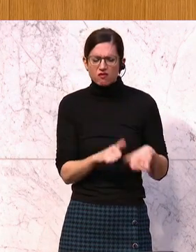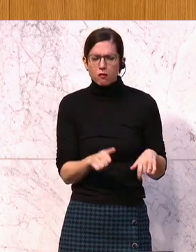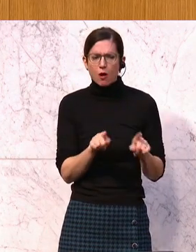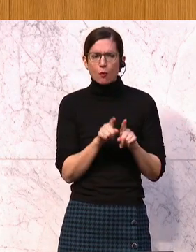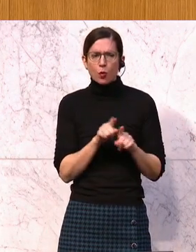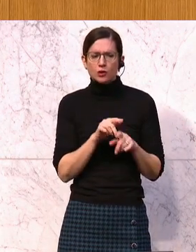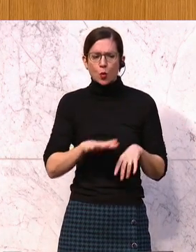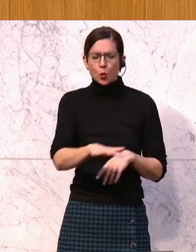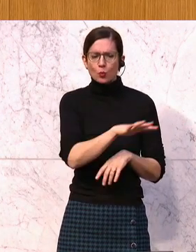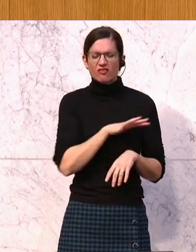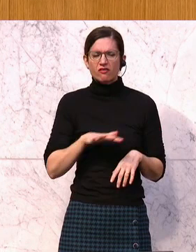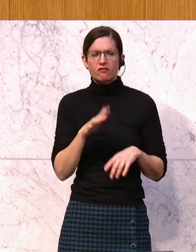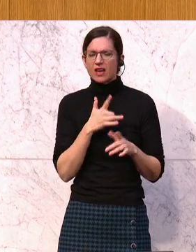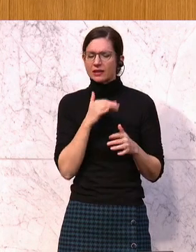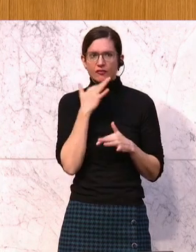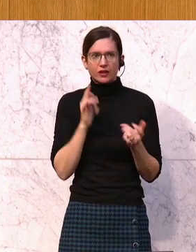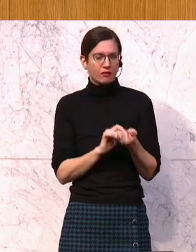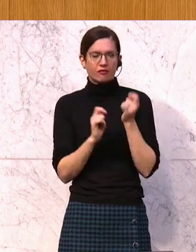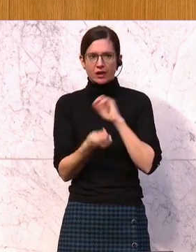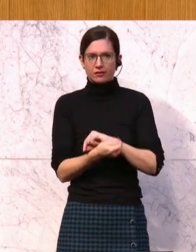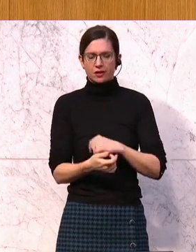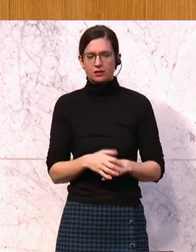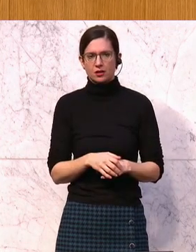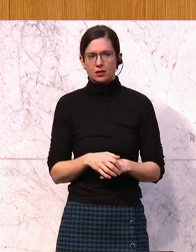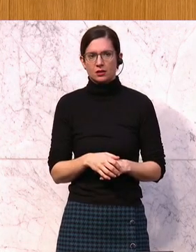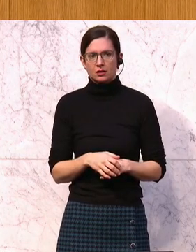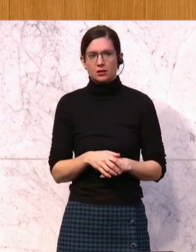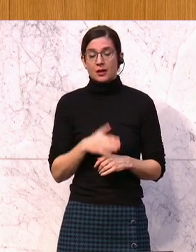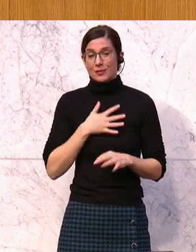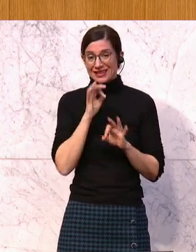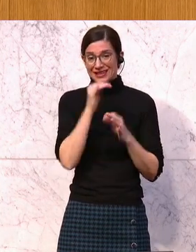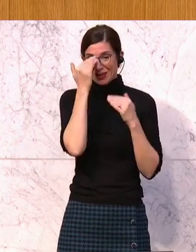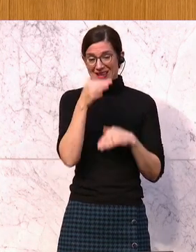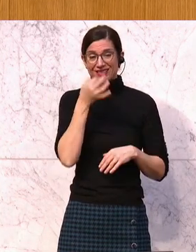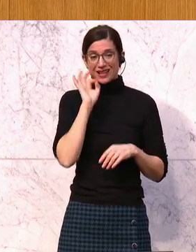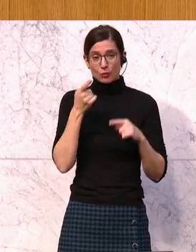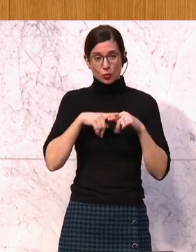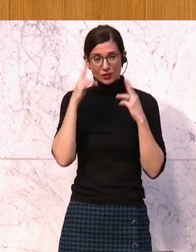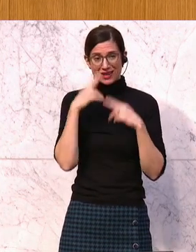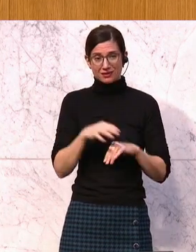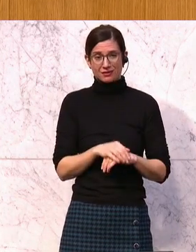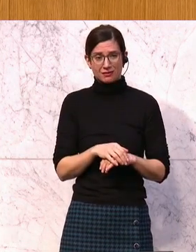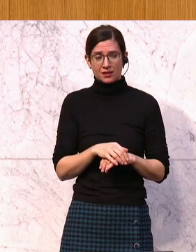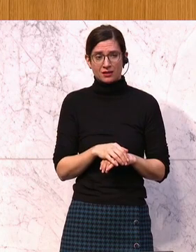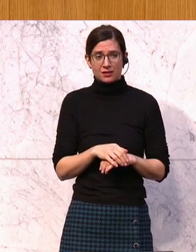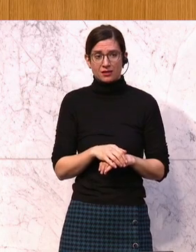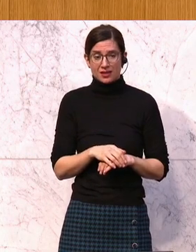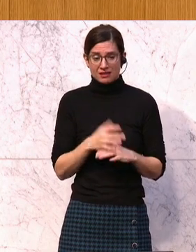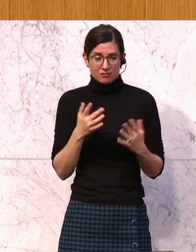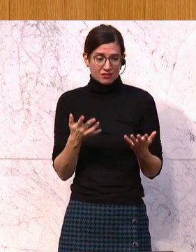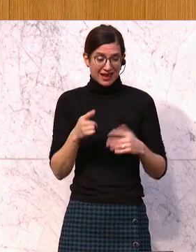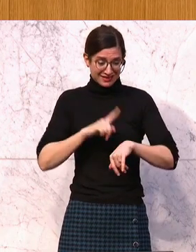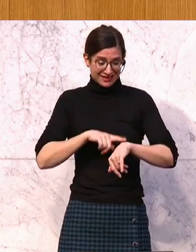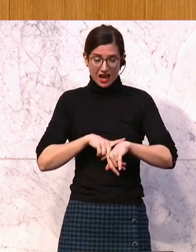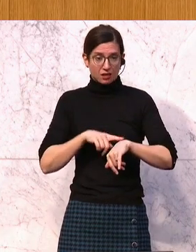Arbeitsumfeld massiv verändert haben. Meine sehr geehrten Damen und Herren, es hat keinen Sinn zu versuchen, das Rad der